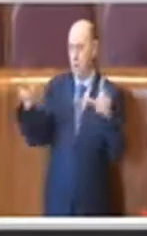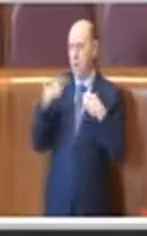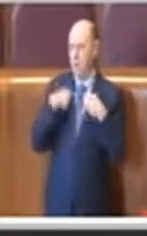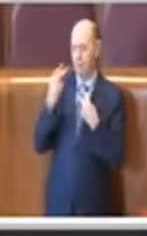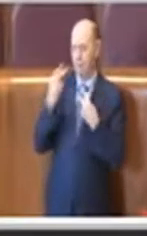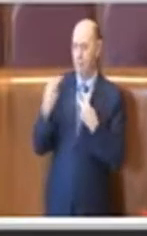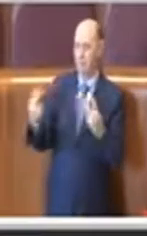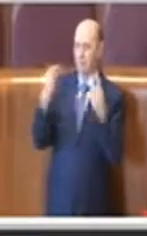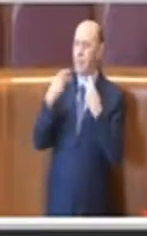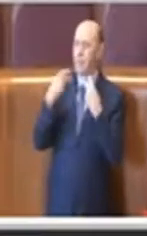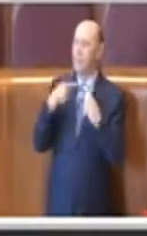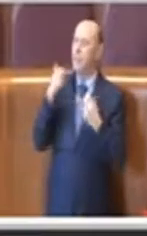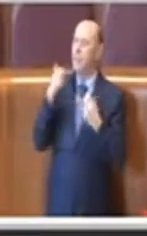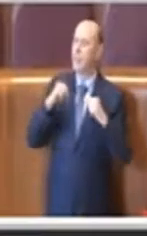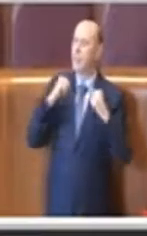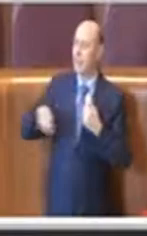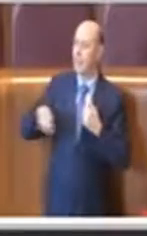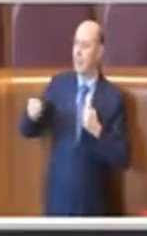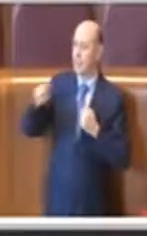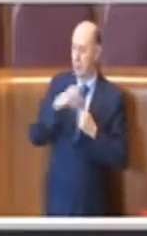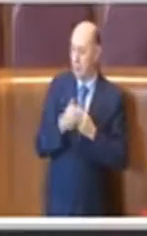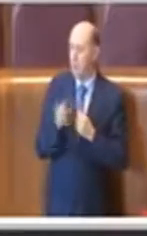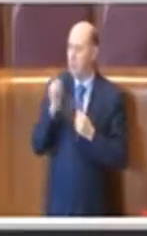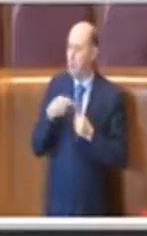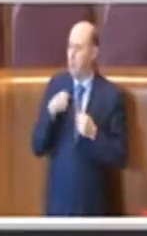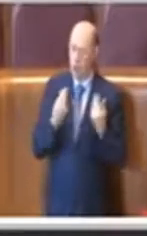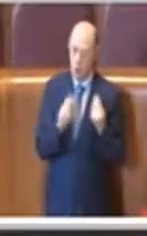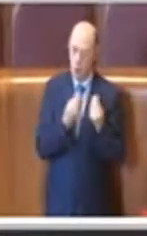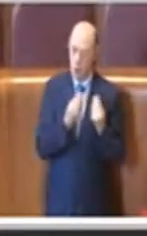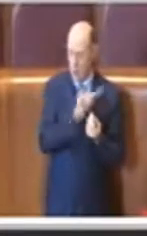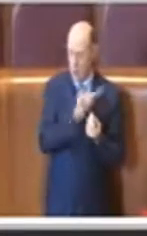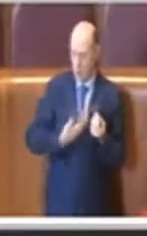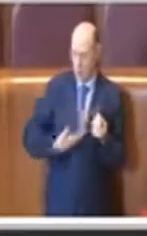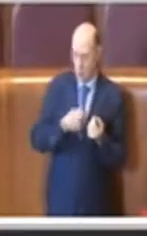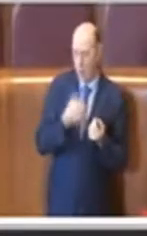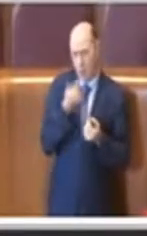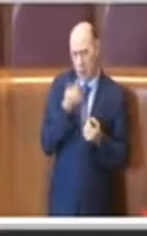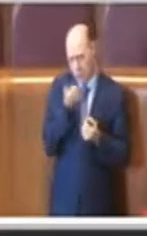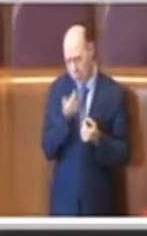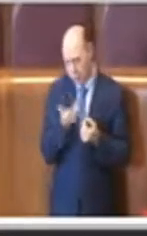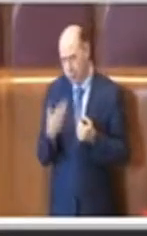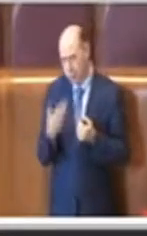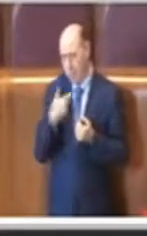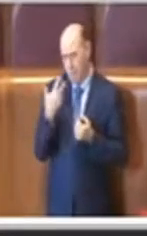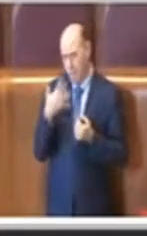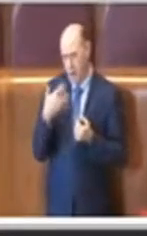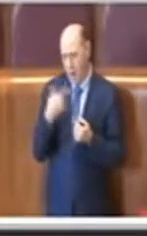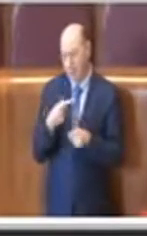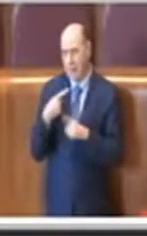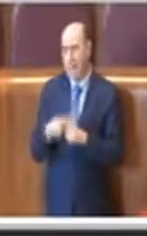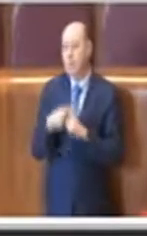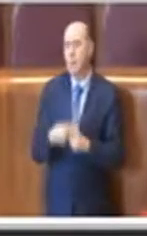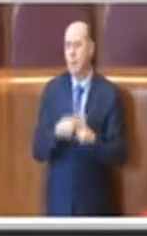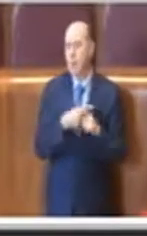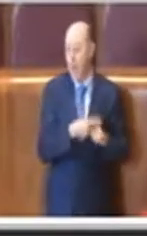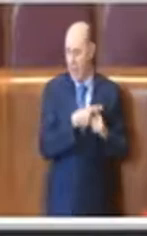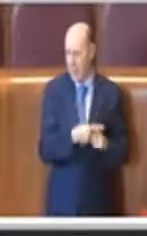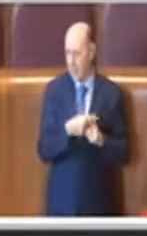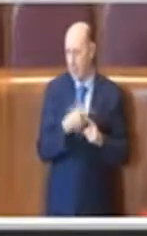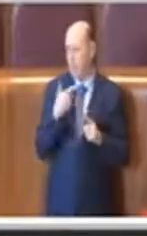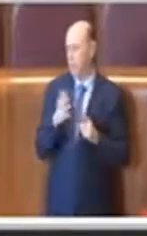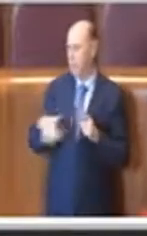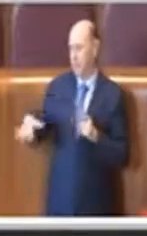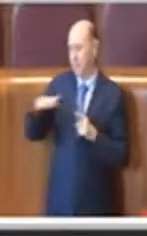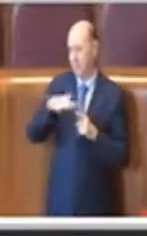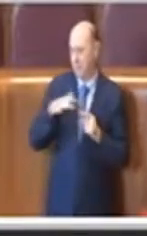Vorrei dire anche ai miei colleghi consiglieri che tantissime volte io ho avuto testimonianze di persone che abitano nei piani di